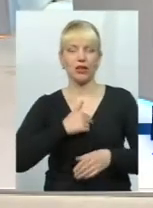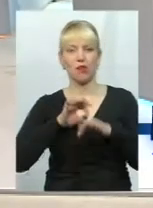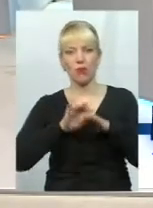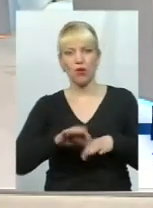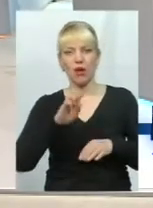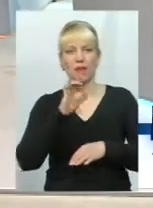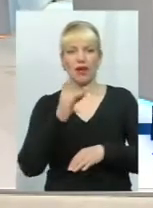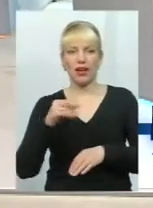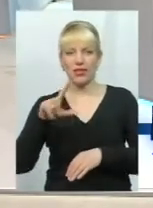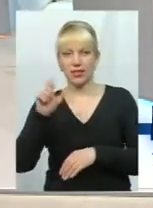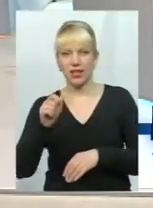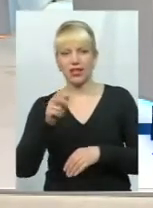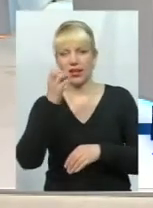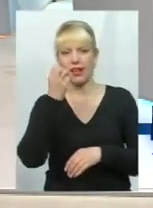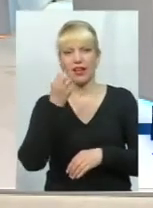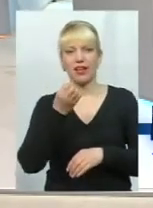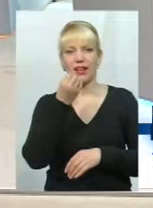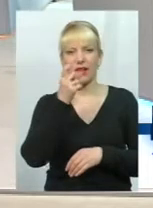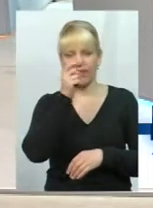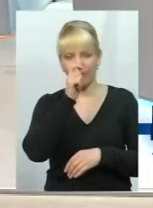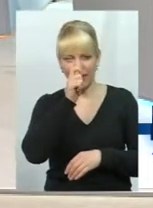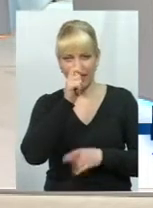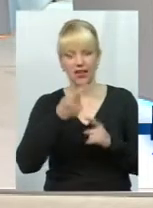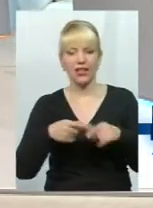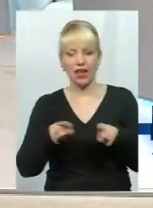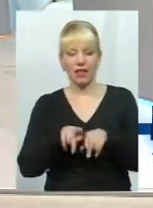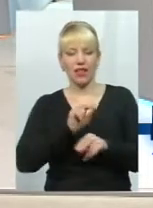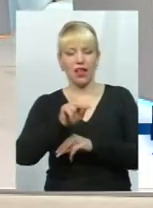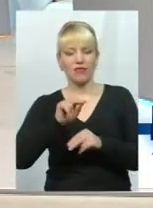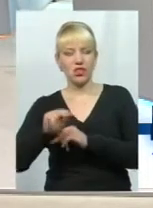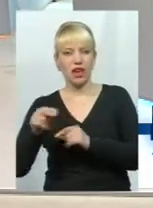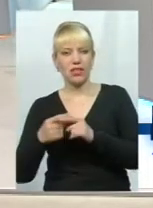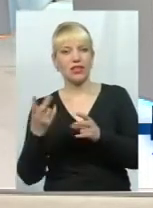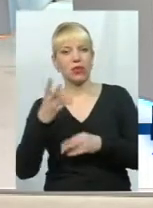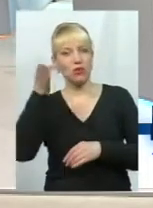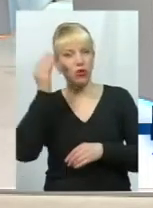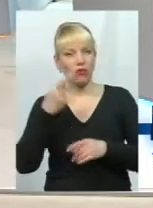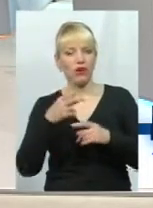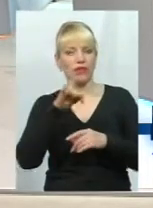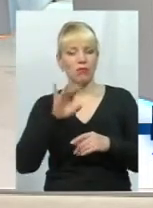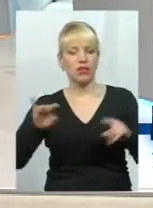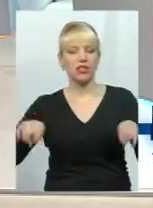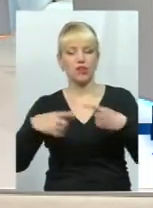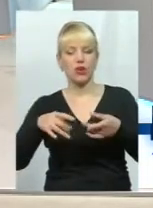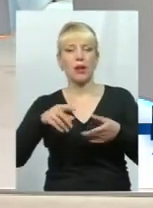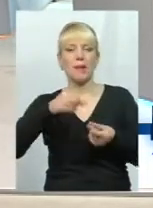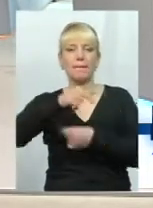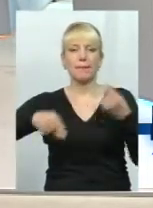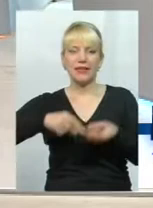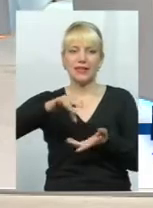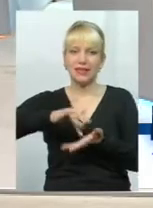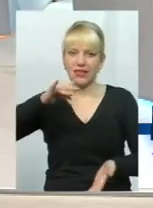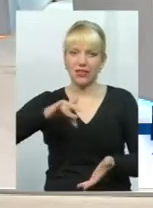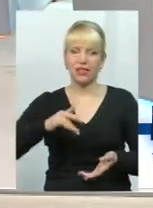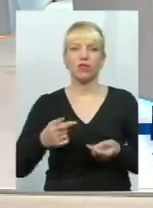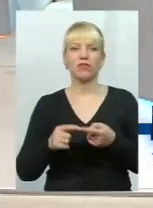-квітні такі навчання і побачили специфіку діяльності, яку, я думаю, що необхідно врахувати при створенні бізнес-центрів, бізнес